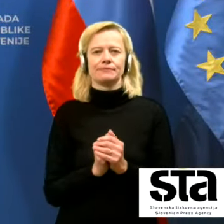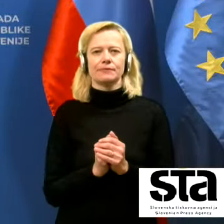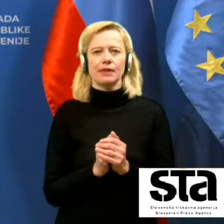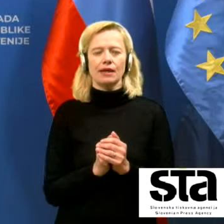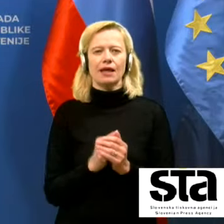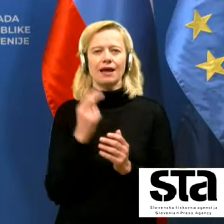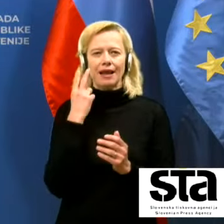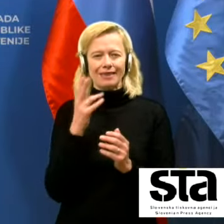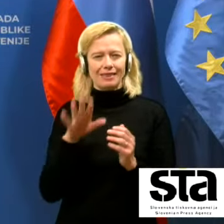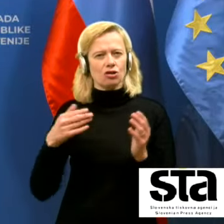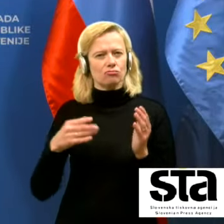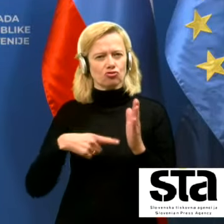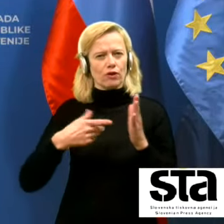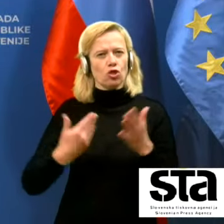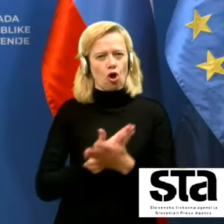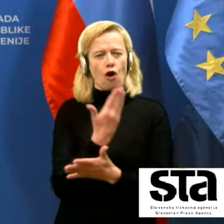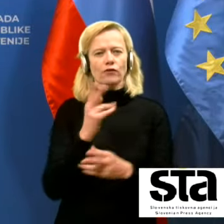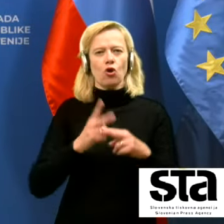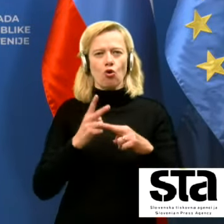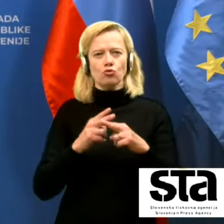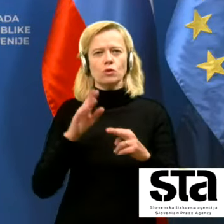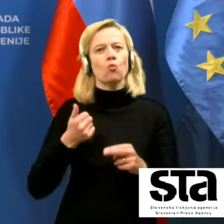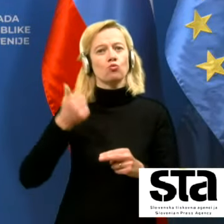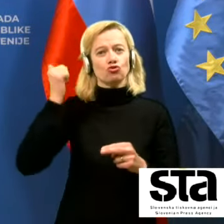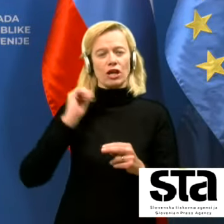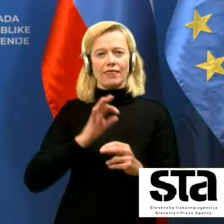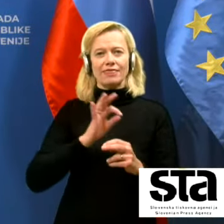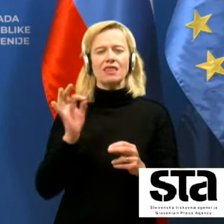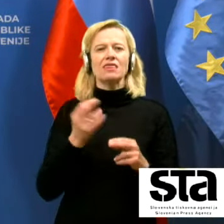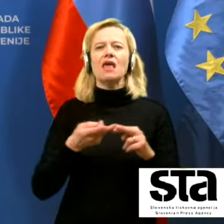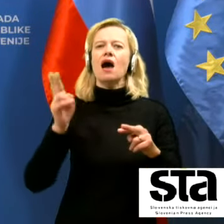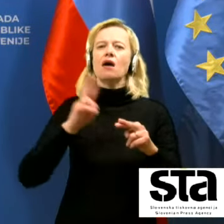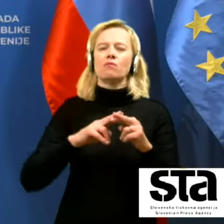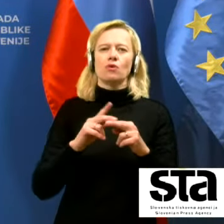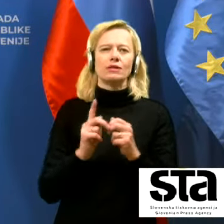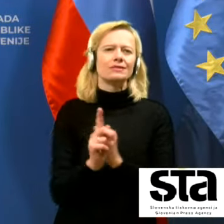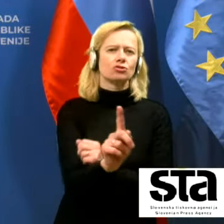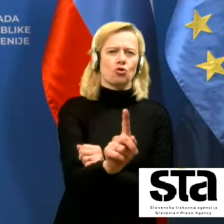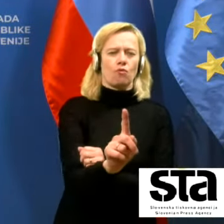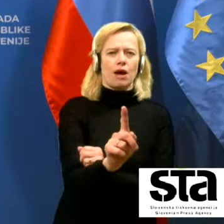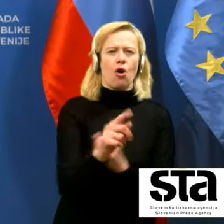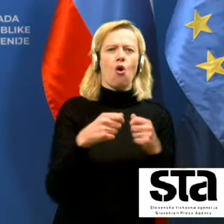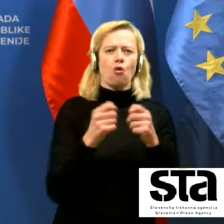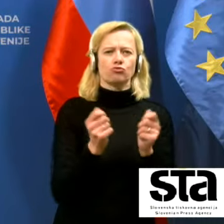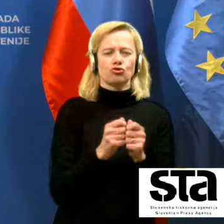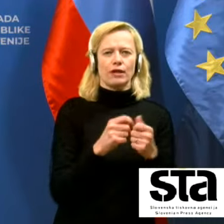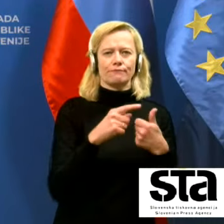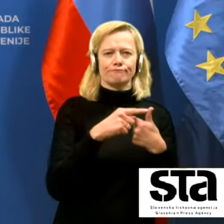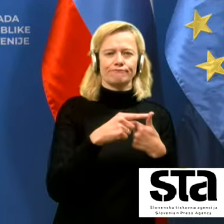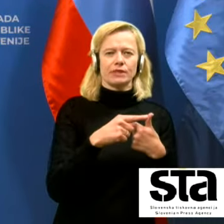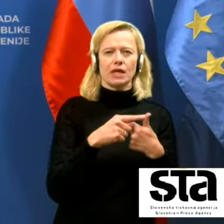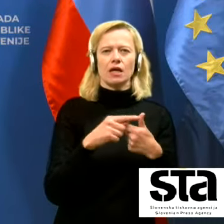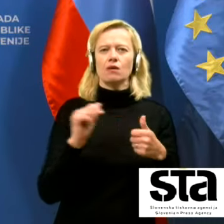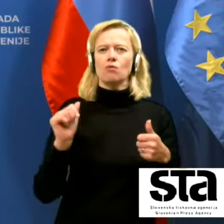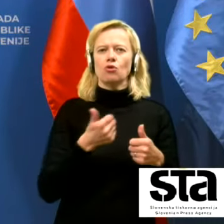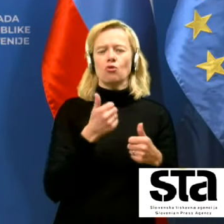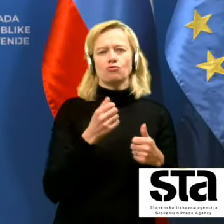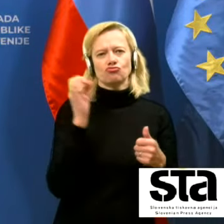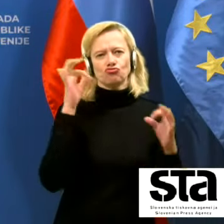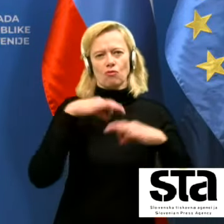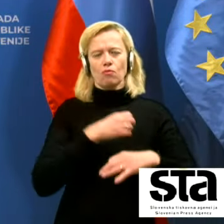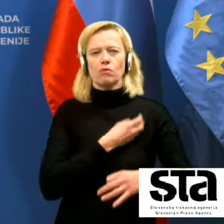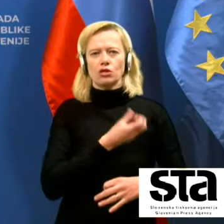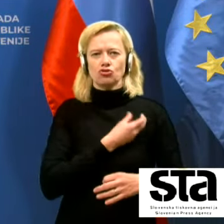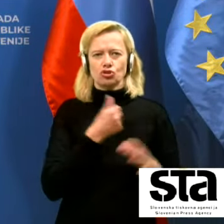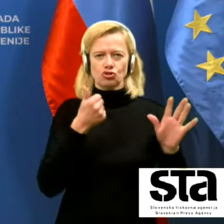Glede na število novih okužb na včerajšnji dan, pa najbolj izstopajo naslednje občine. Ponovno že v Brežice z